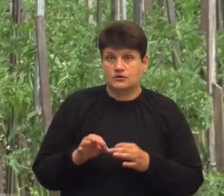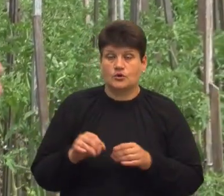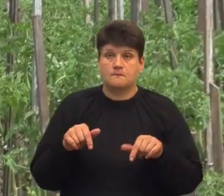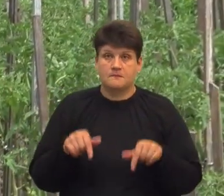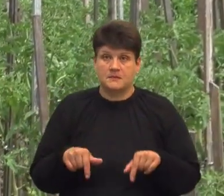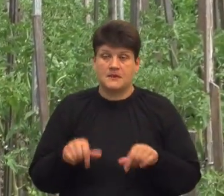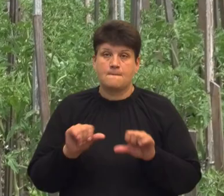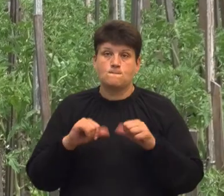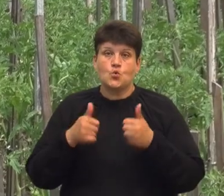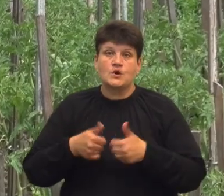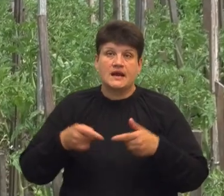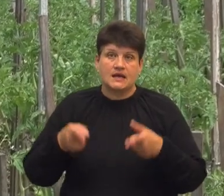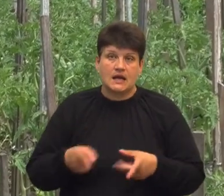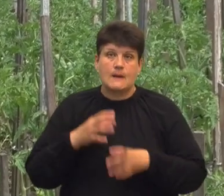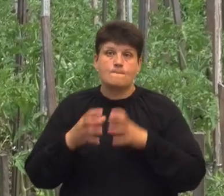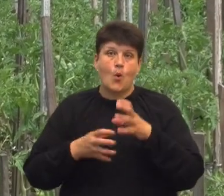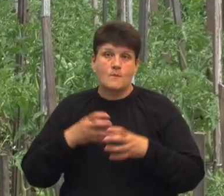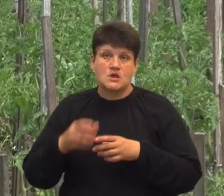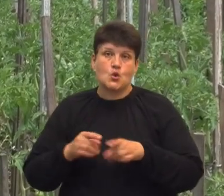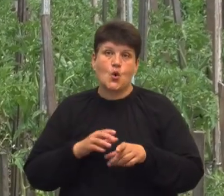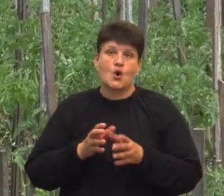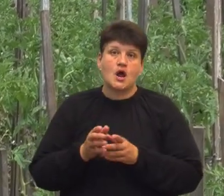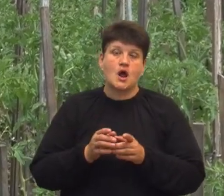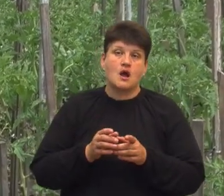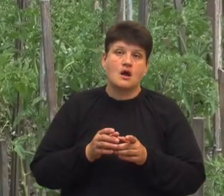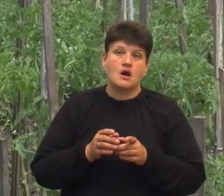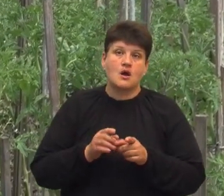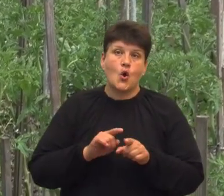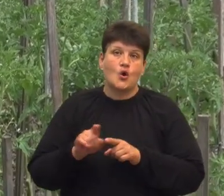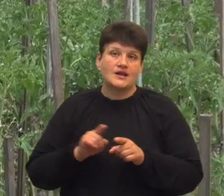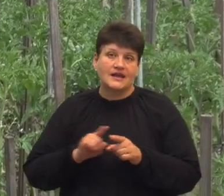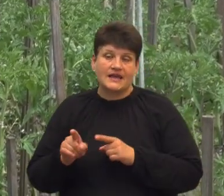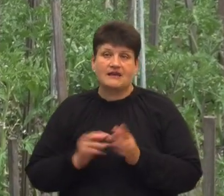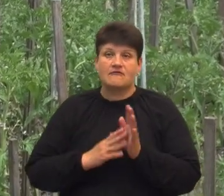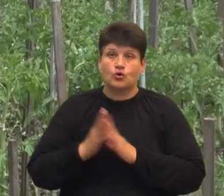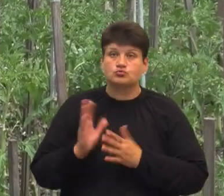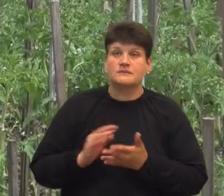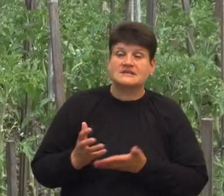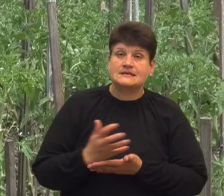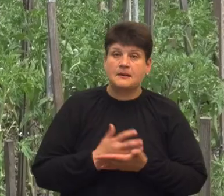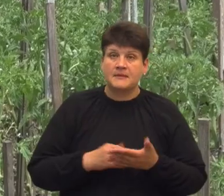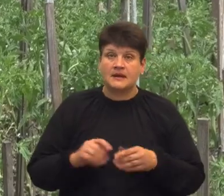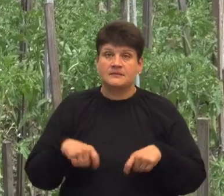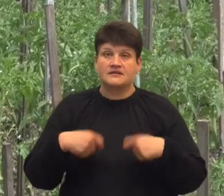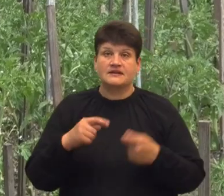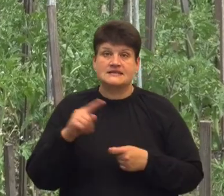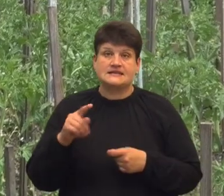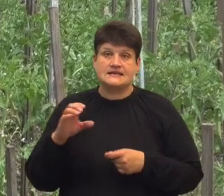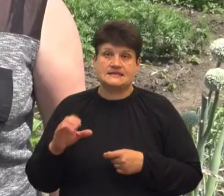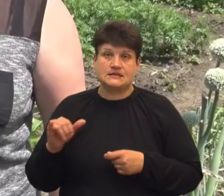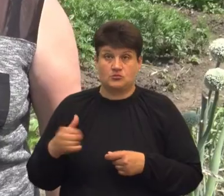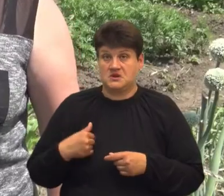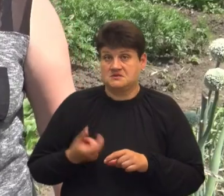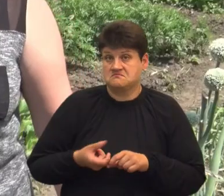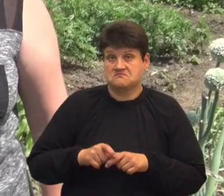буряки, якісь помідори, огірки вирощуємо, ми потім будемо це збирати і віддавати це на ЗСУ. Мені ця ідея дуже сподобалася.